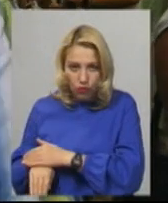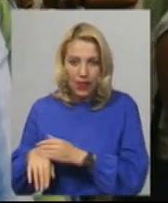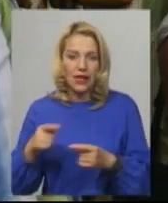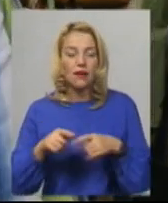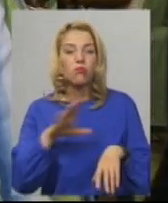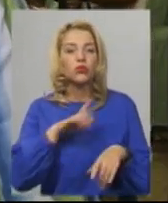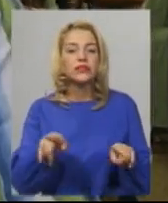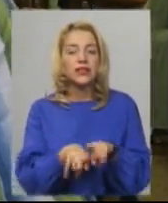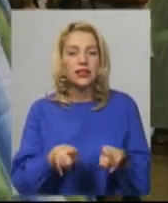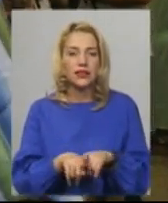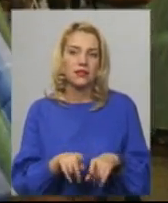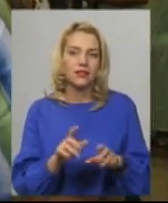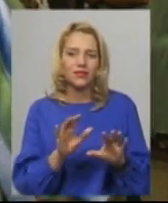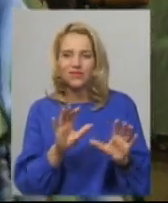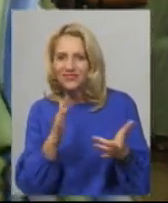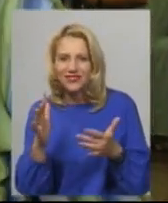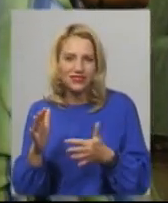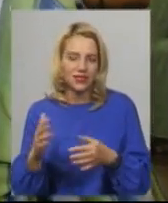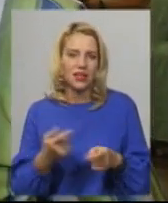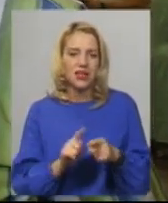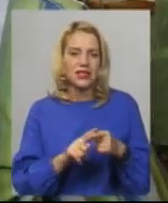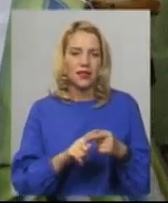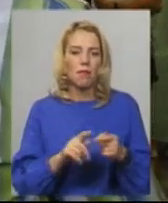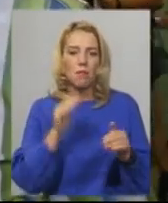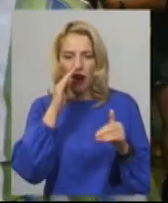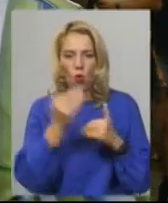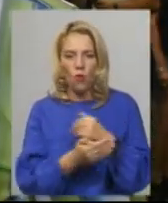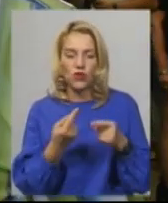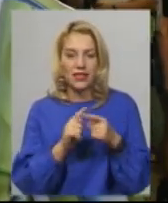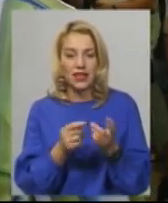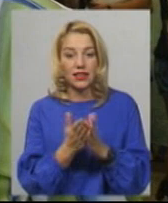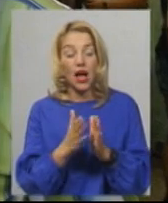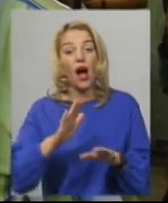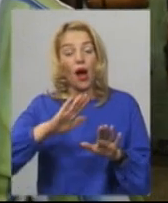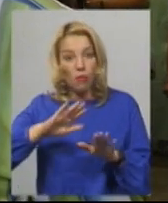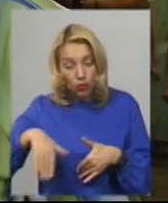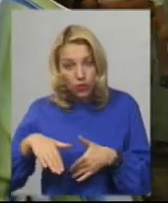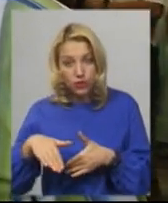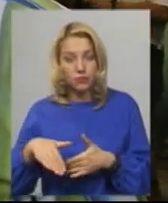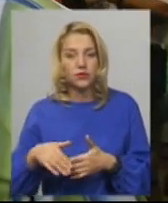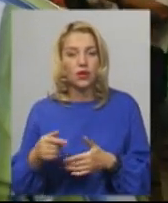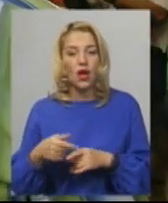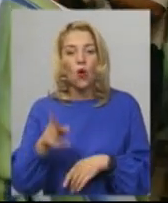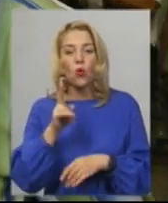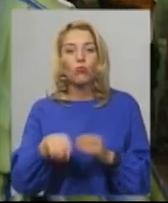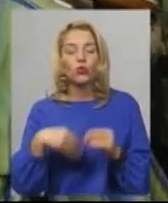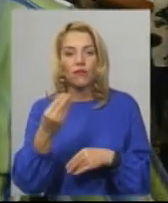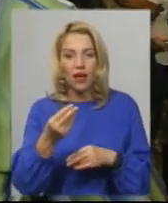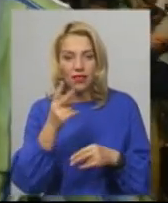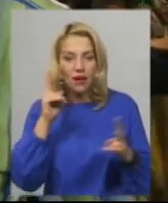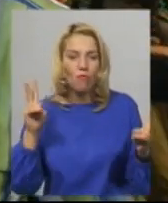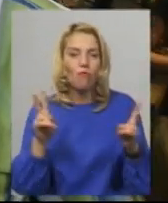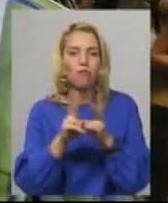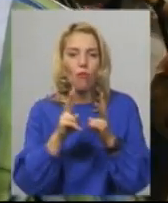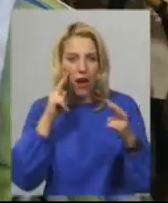Були навіть деякі курйози з переховуванням цих віршів. І потім цей, а потім кому давали побачення, або